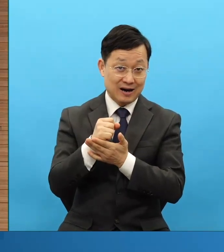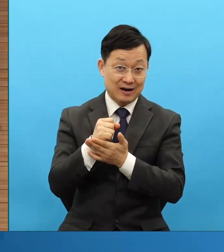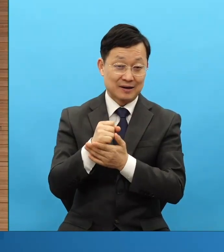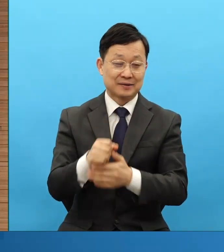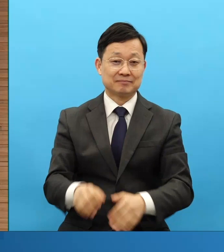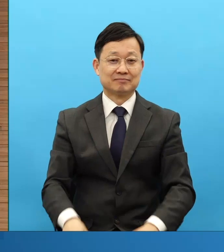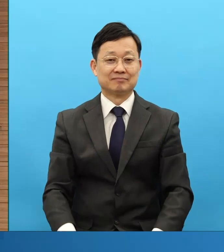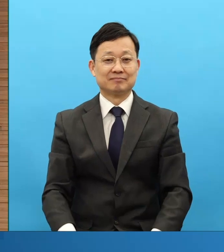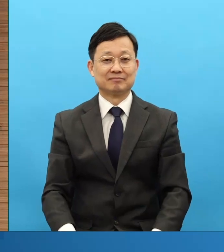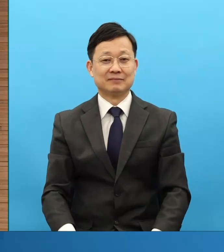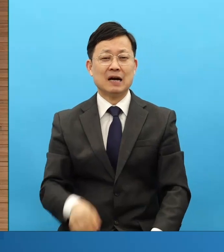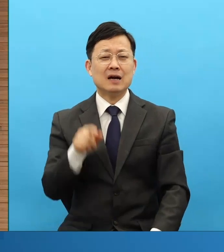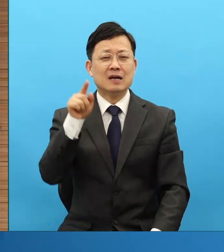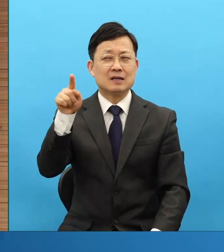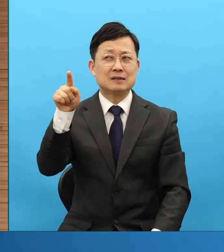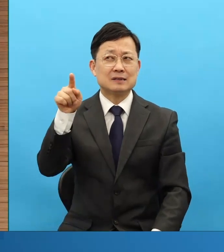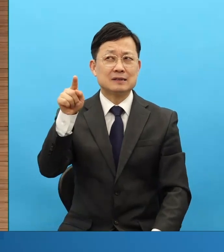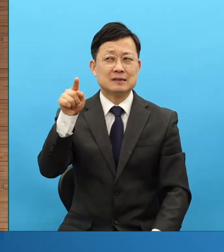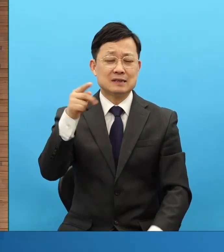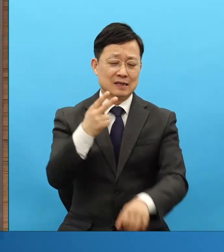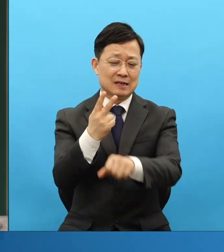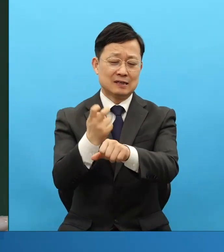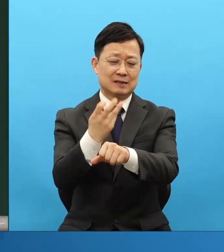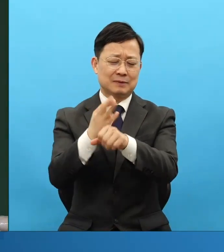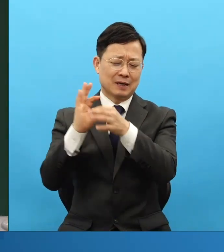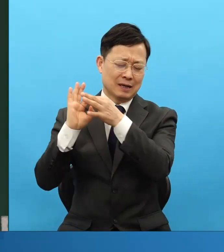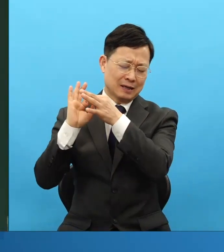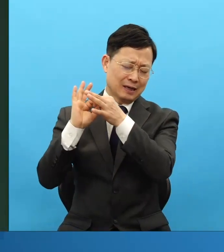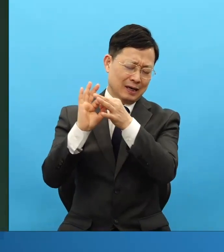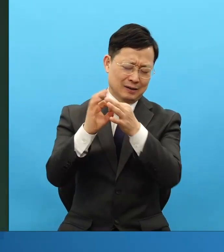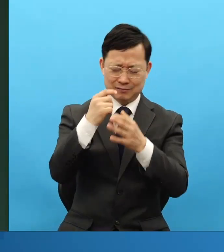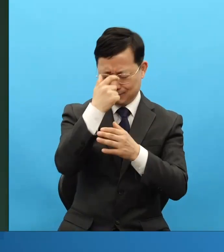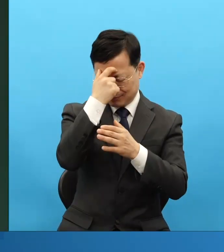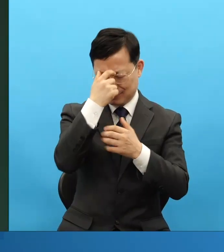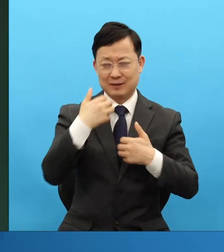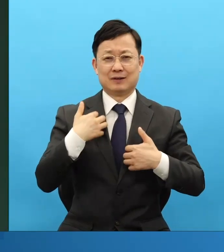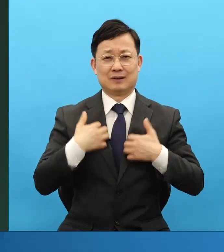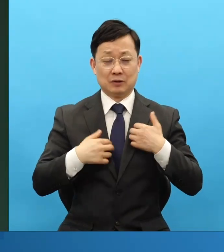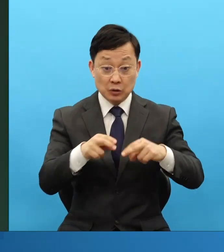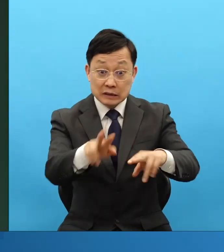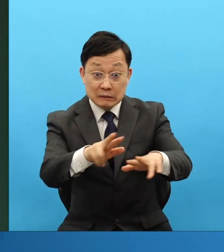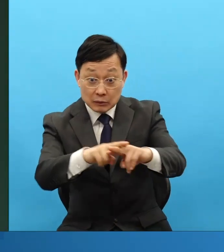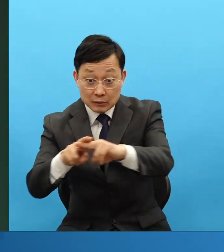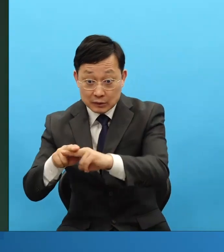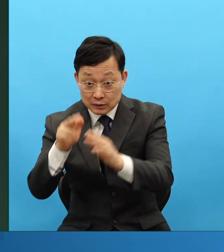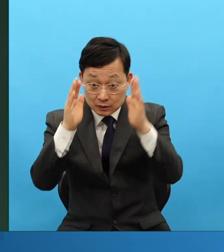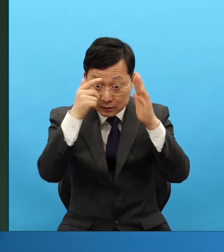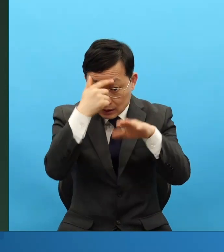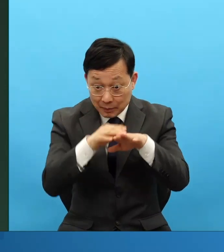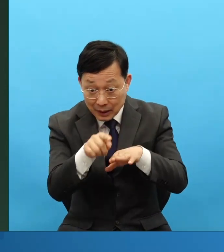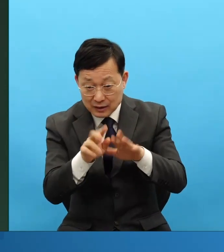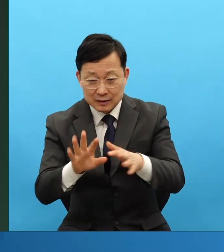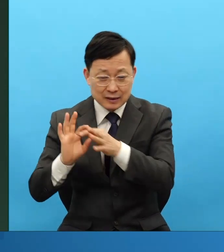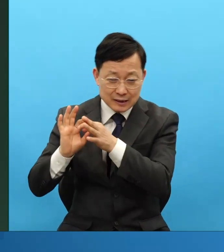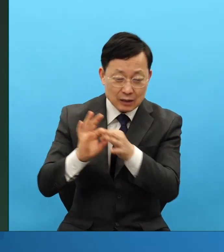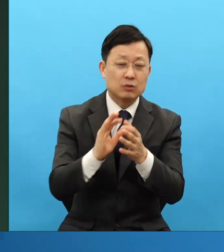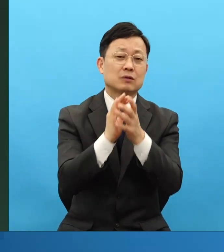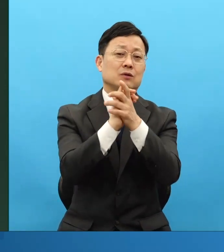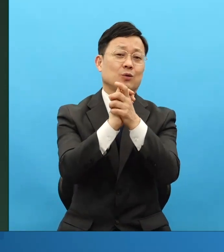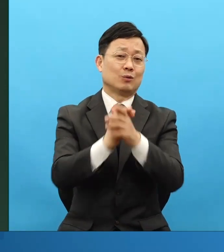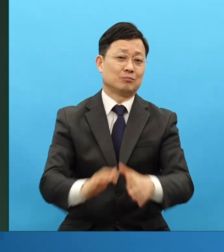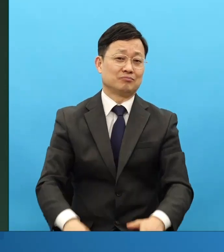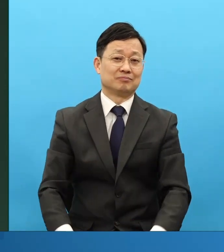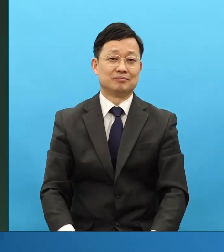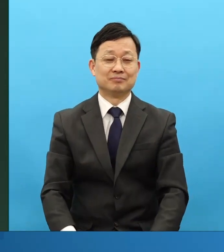이걸 그냥 24놀이요. 그냥 지금 앉아서 메시지 드릴 때도 그거 하고 있어야 돼요. 이게